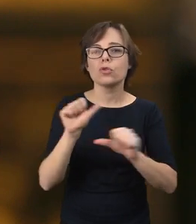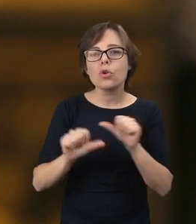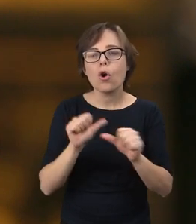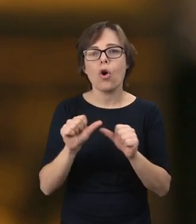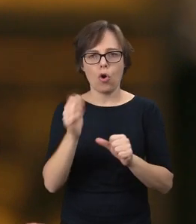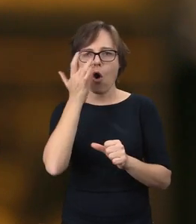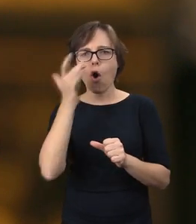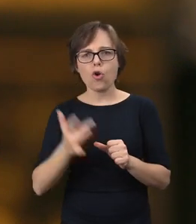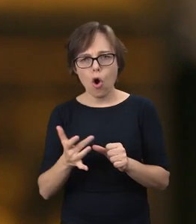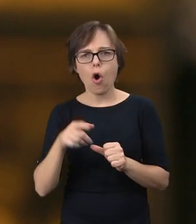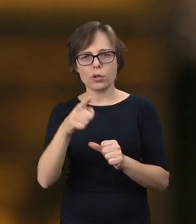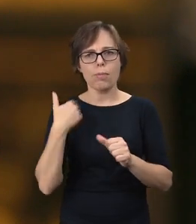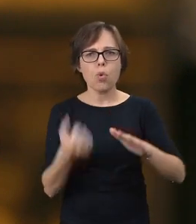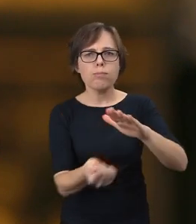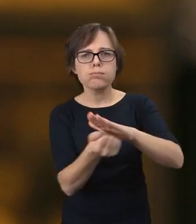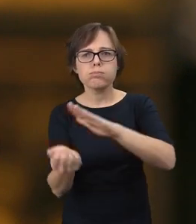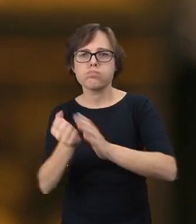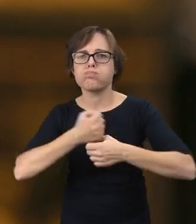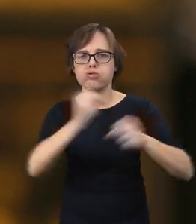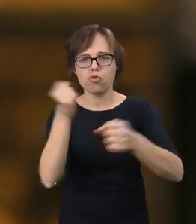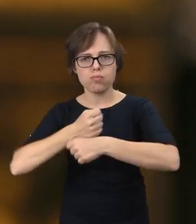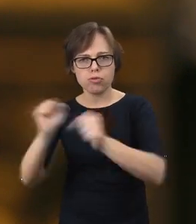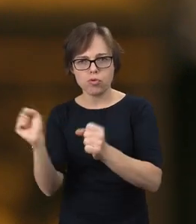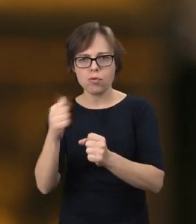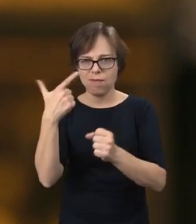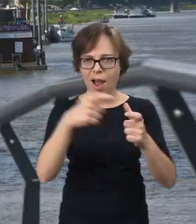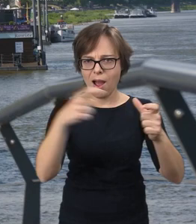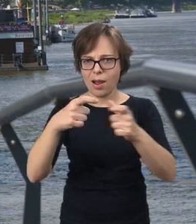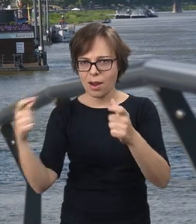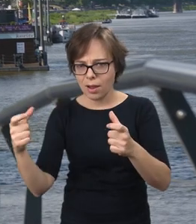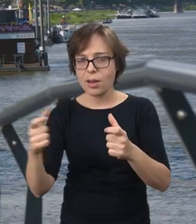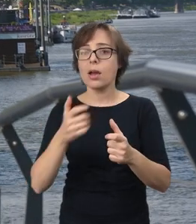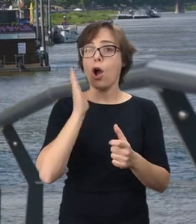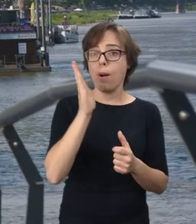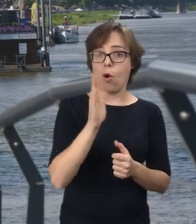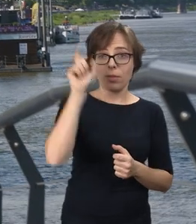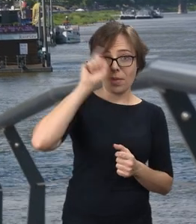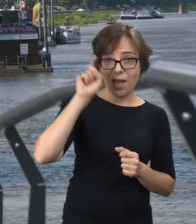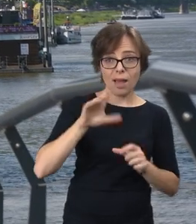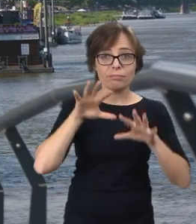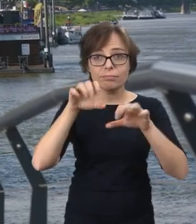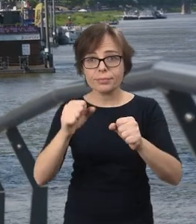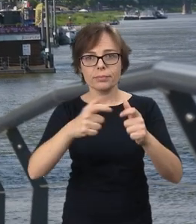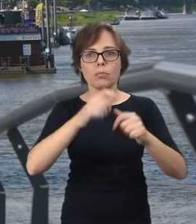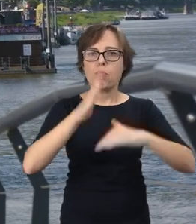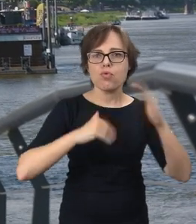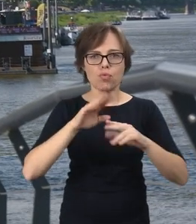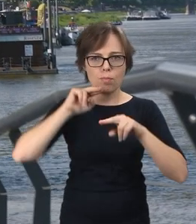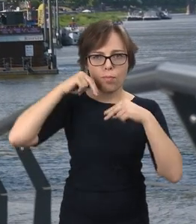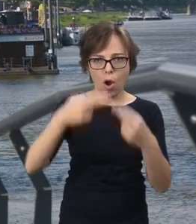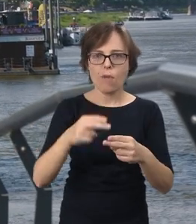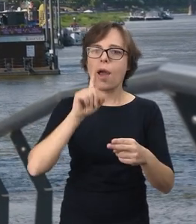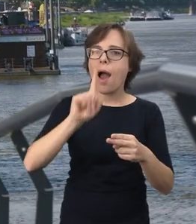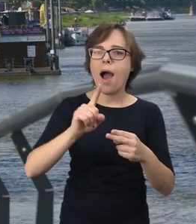roku Rosjanie wysadzą jego dwa przęsła i później bardzo szybko Niemcy odbudują te przęsła